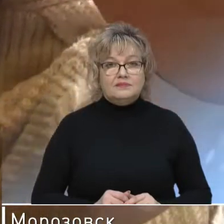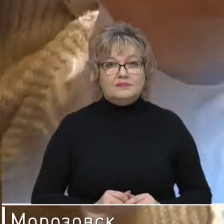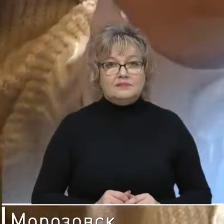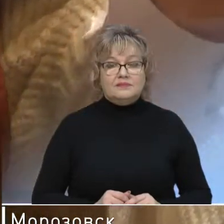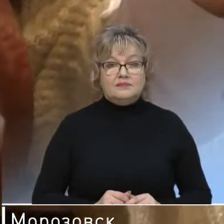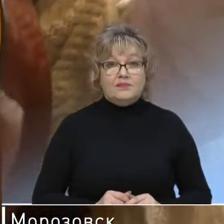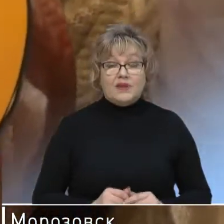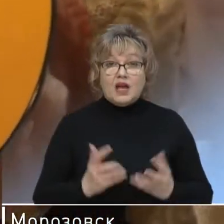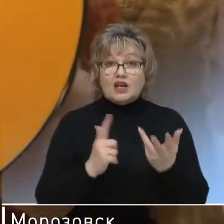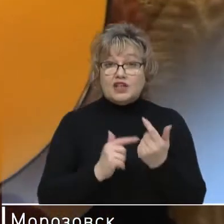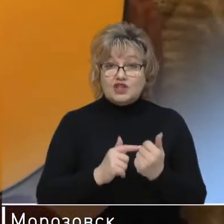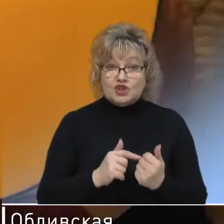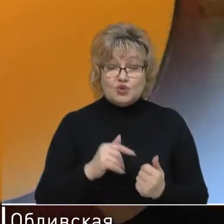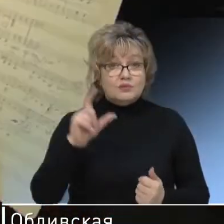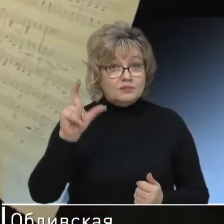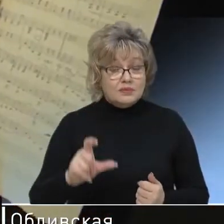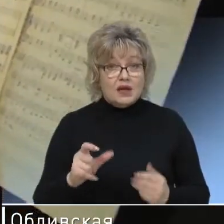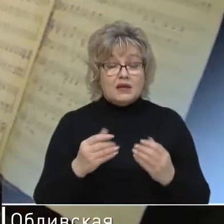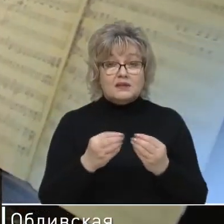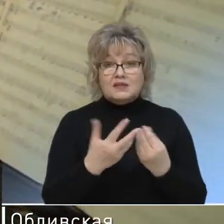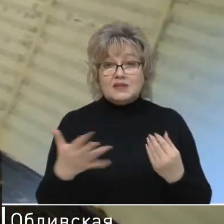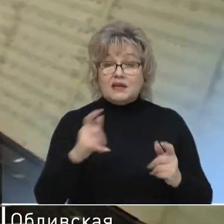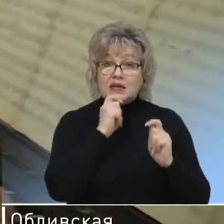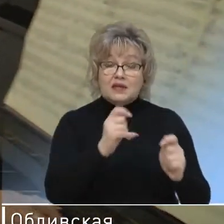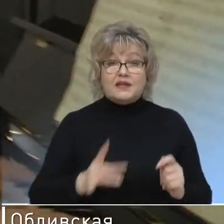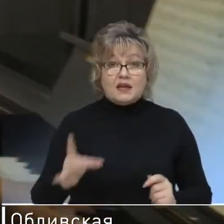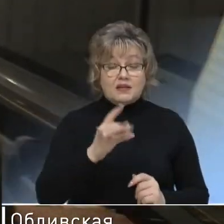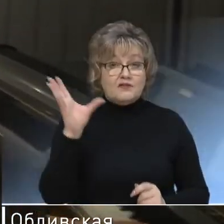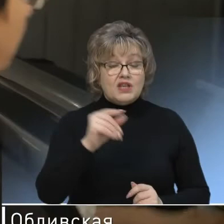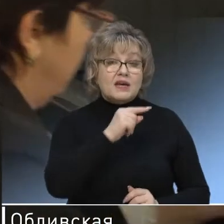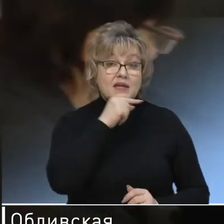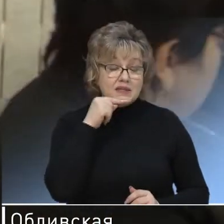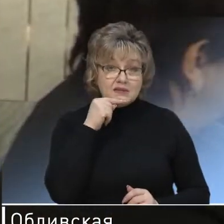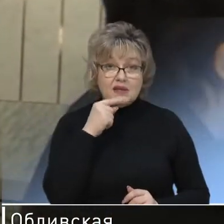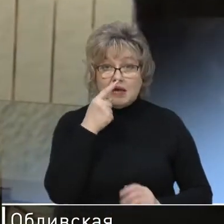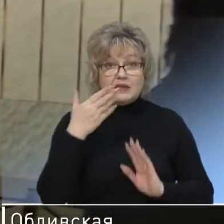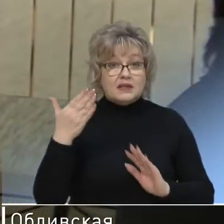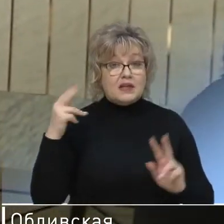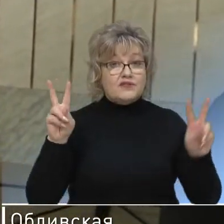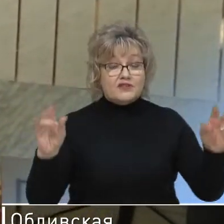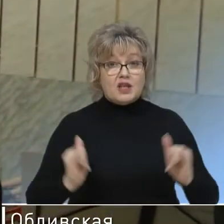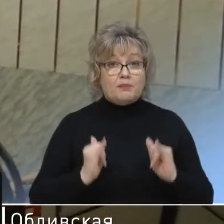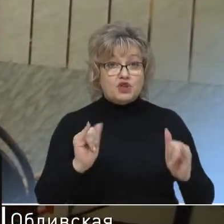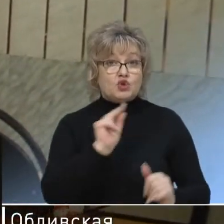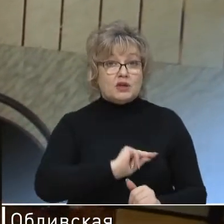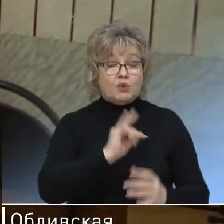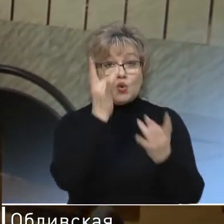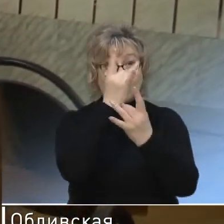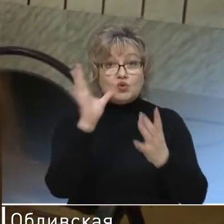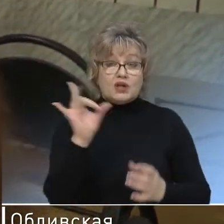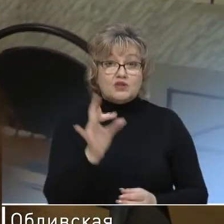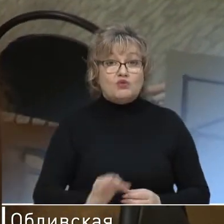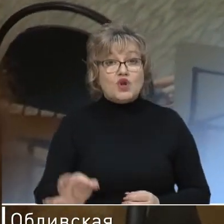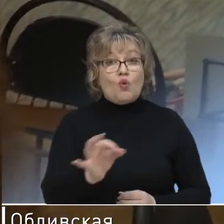На счету Василия Полторацкого десятки наград, как региональных, так и всероссийских. Недавнее звание почетный работник культуры